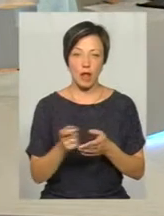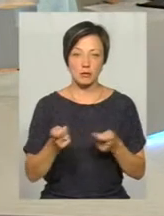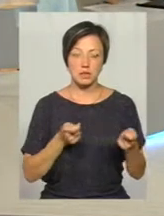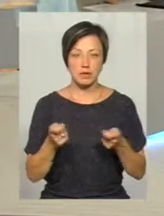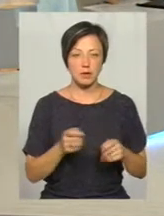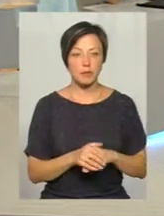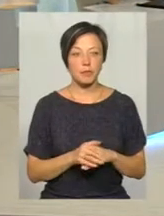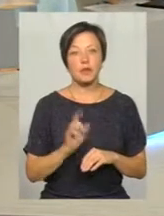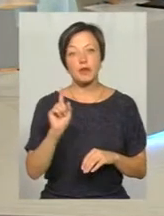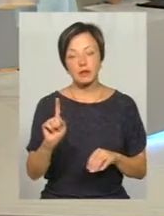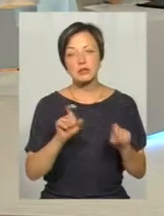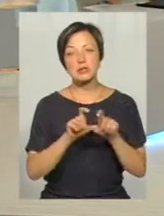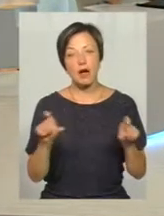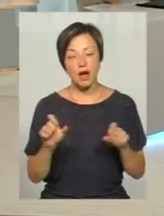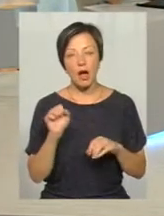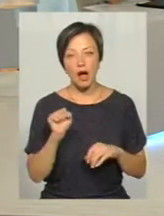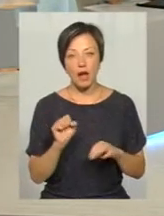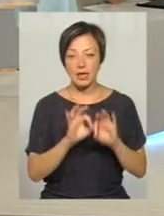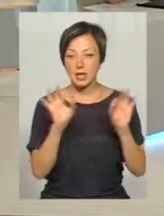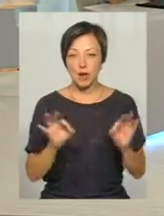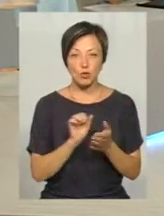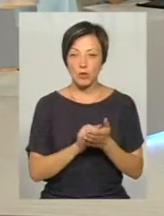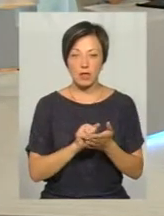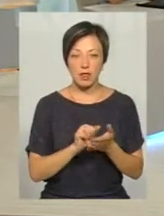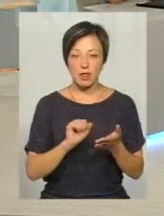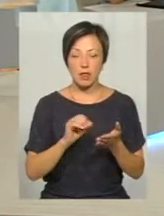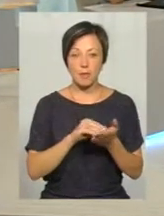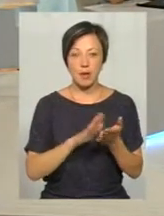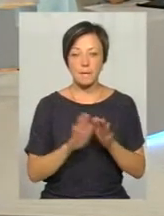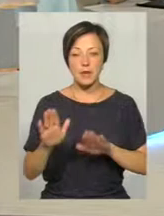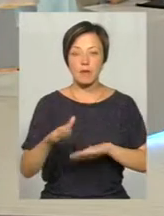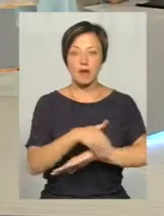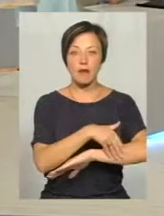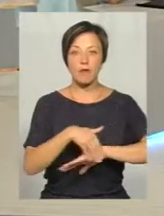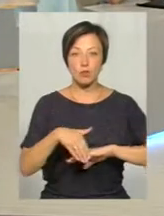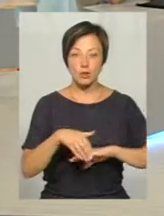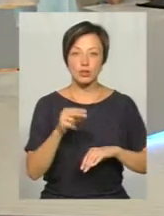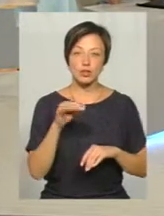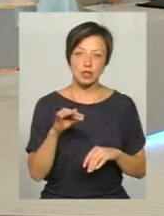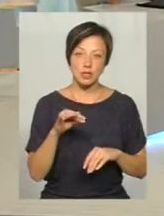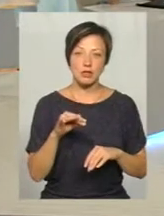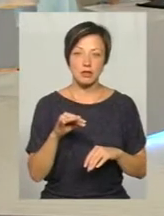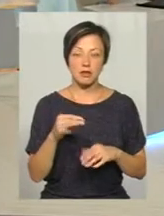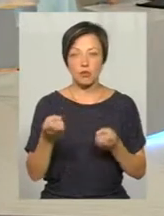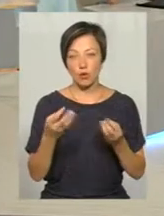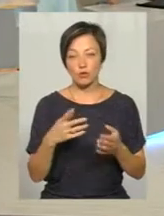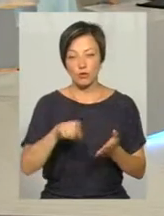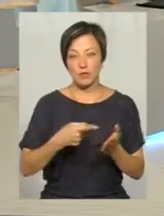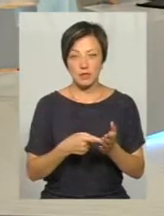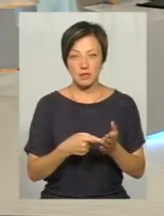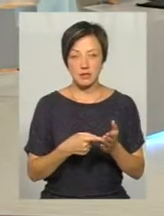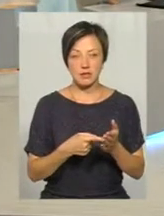те, що стосується закладів. А ніяким документом не регулюється перебування, наприклад, в дворах чи на тротуарах, просто в місті?